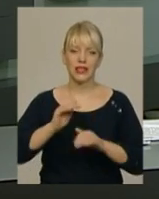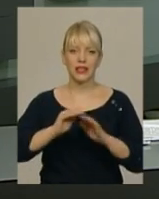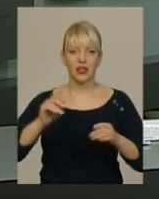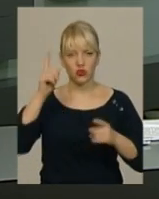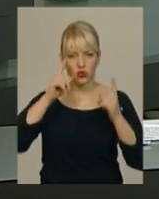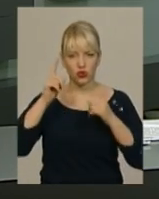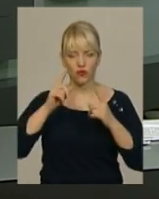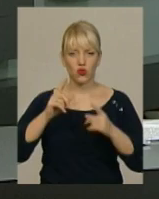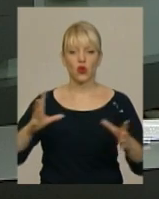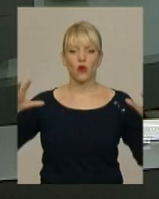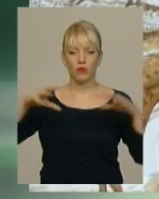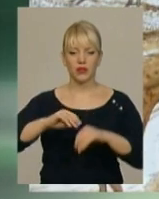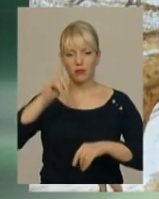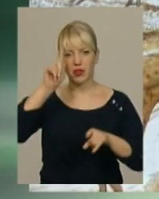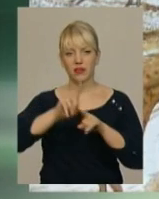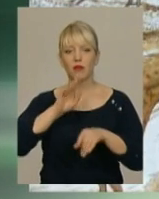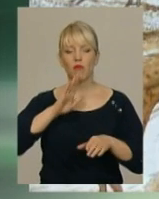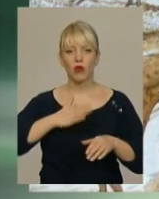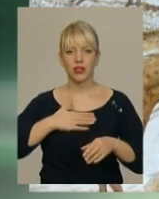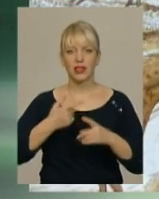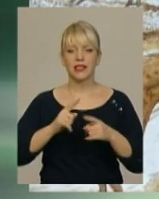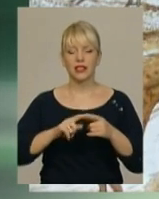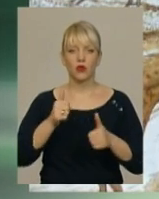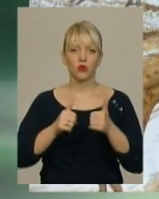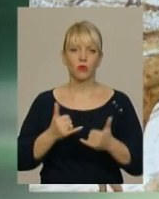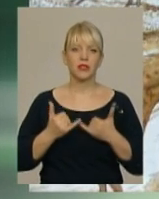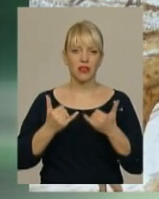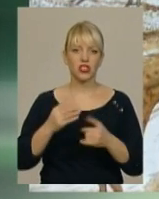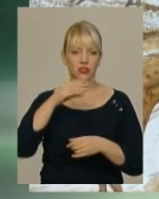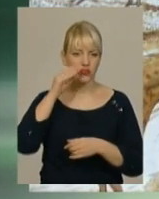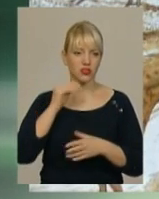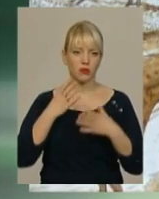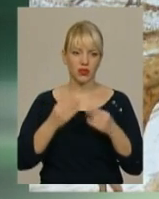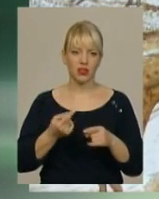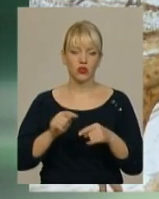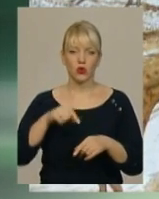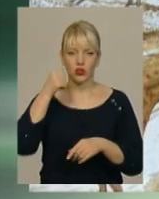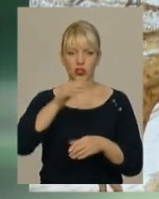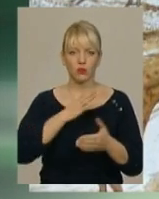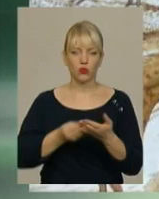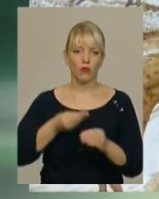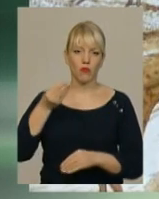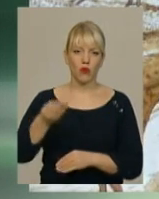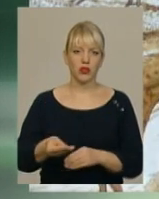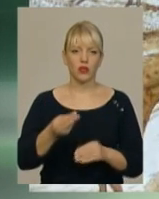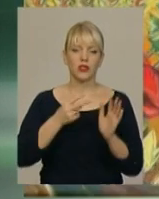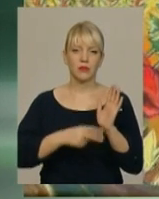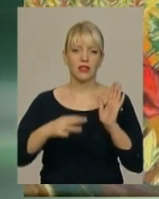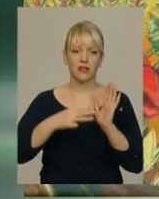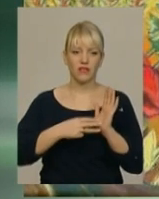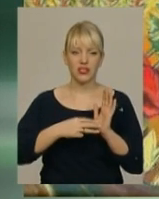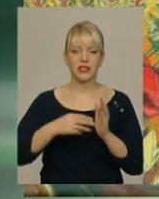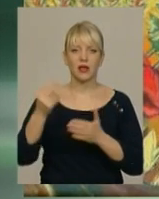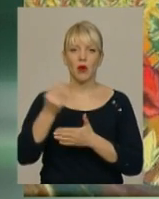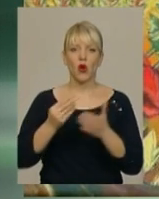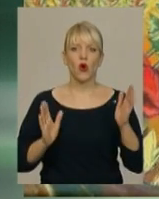'єднаймося ж, брати мої». Конкурс присвячений Шевченківським дням. Цьогоріч з обласного центру на нього було подано 78 робіт, з них журі